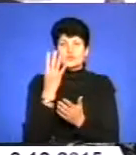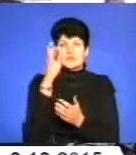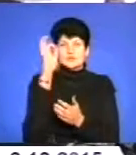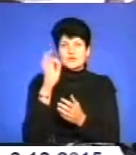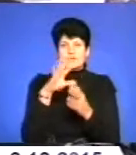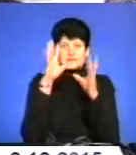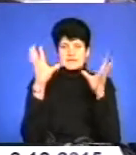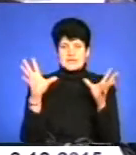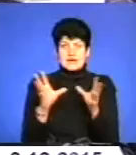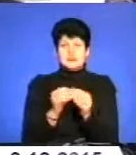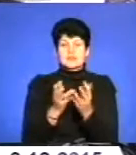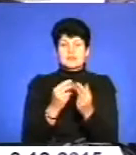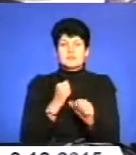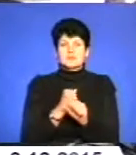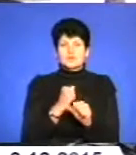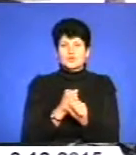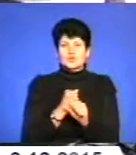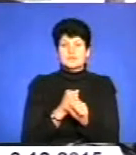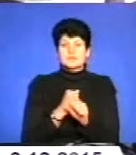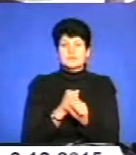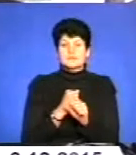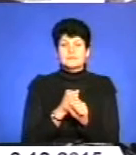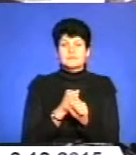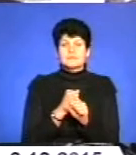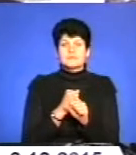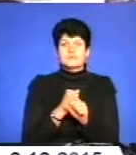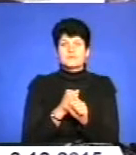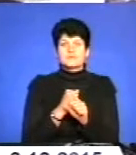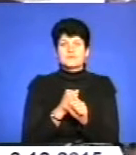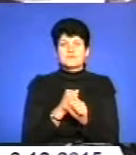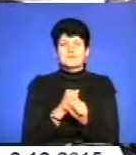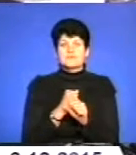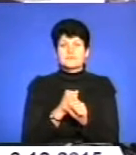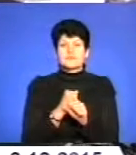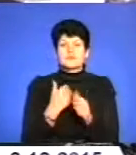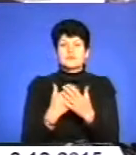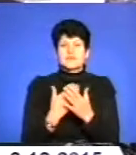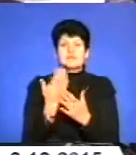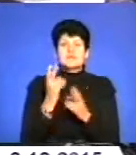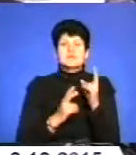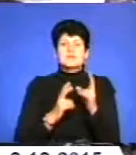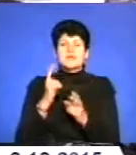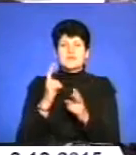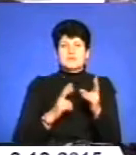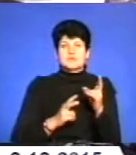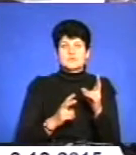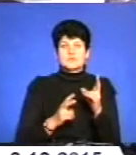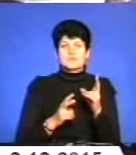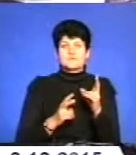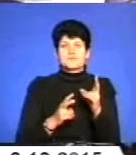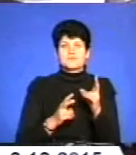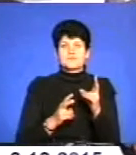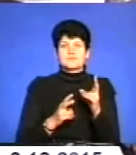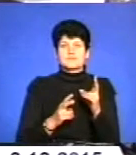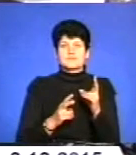від загальної численності працюючих на підприємстві, то, верніше, якщо підприємство, значить,